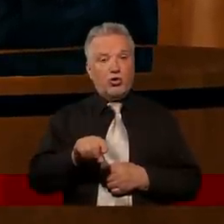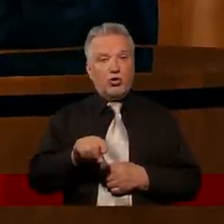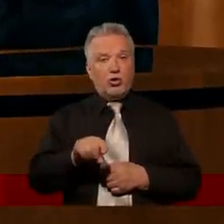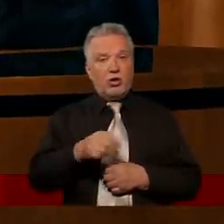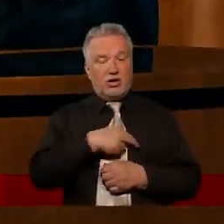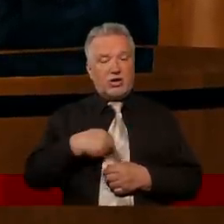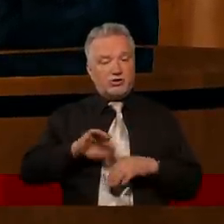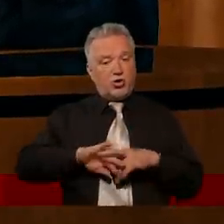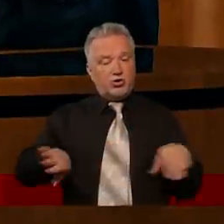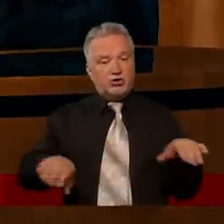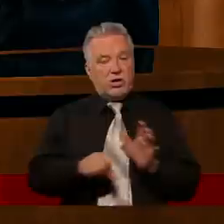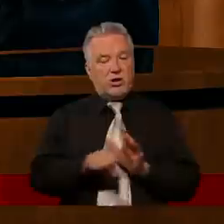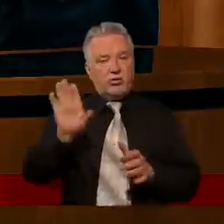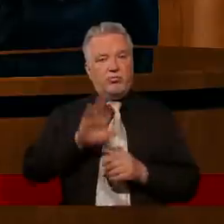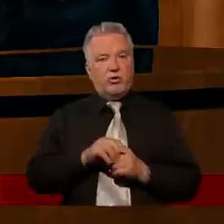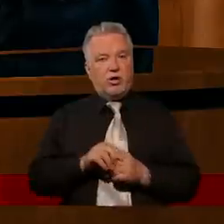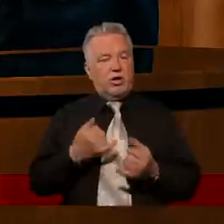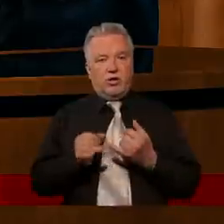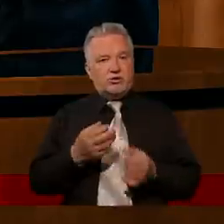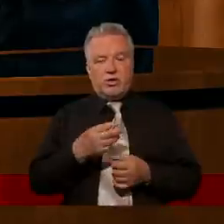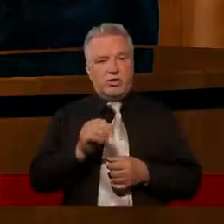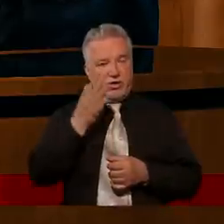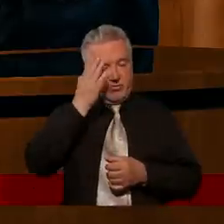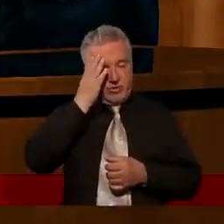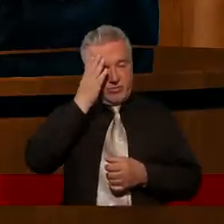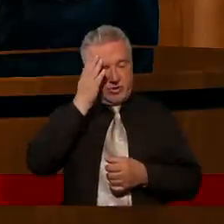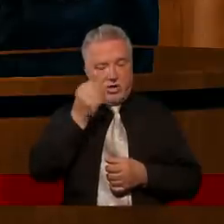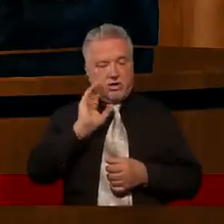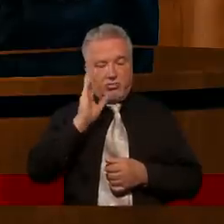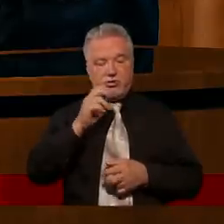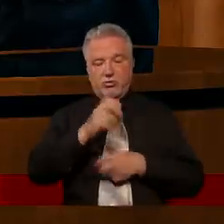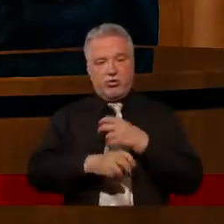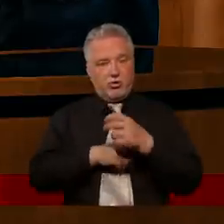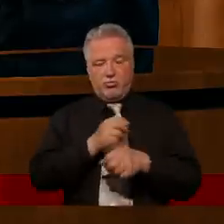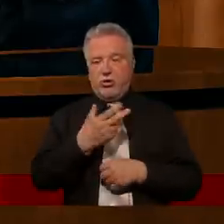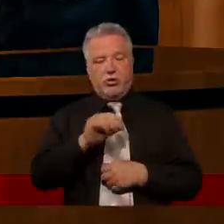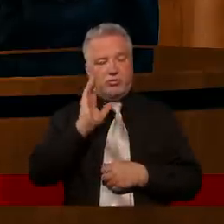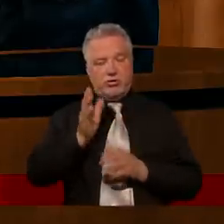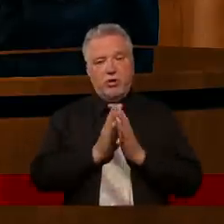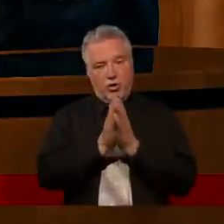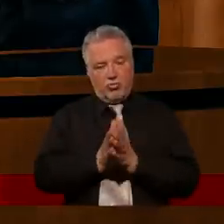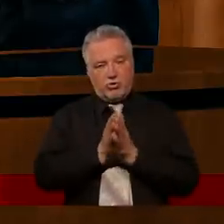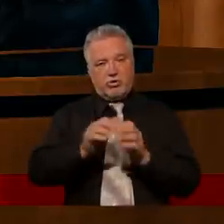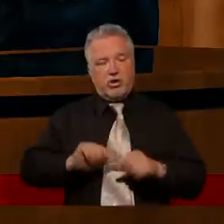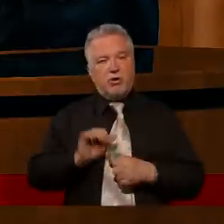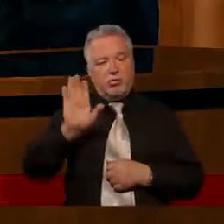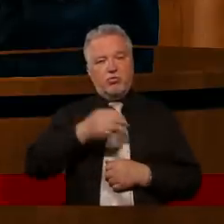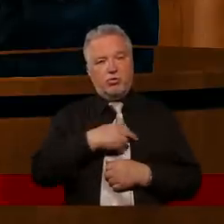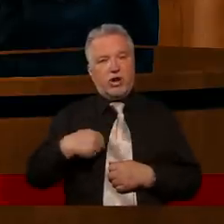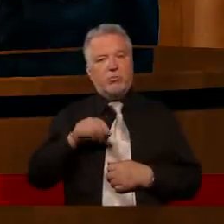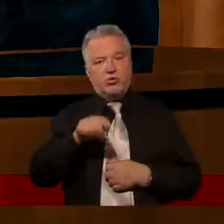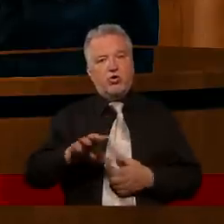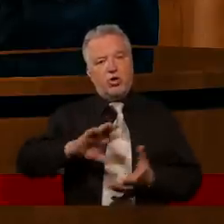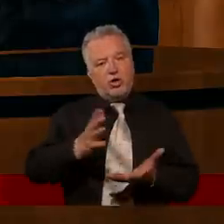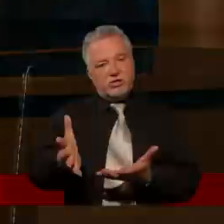Bo dopóki sobie nie zdamy z tego sprawy, to nawet nie będziemy nic robić w tym kierunku, nawet nie będziemy prosić Boga, żeby nas, żeby